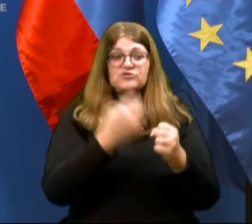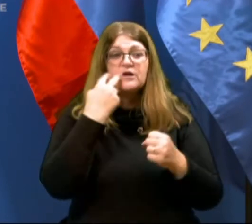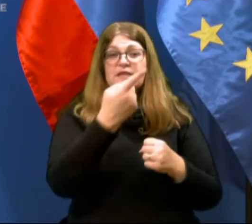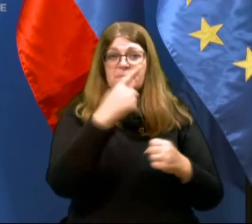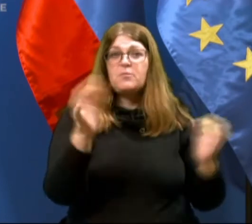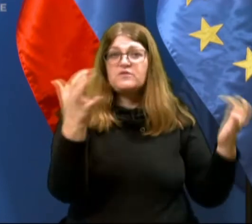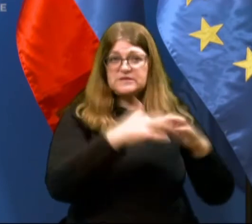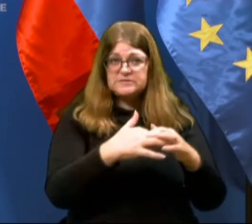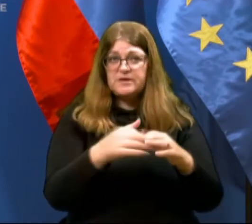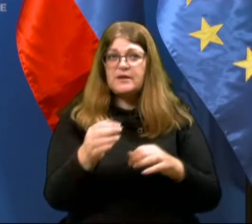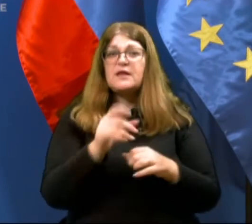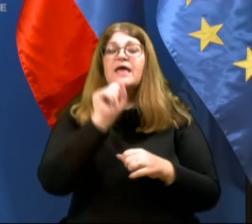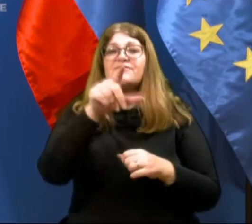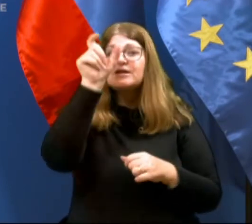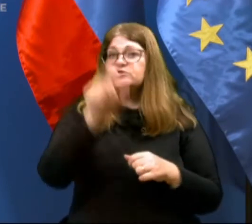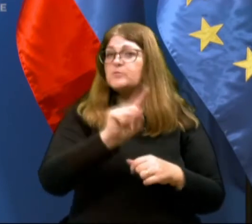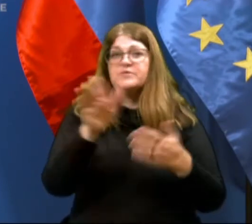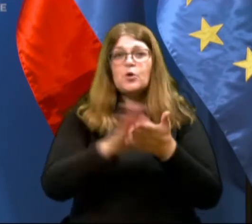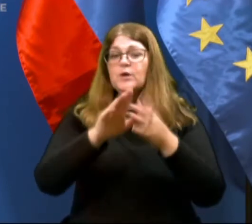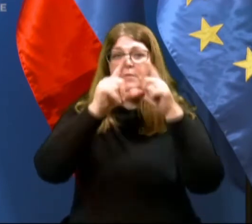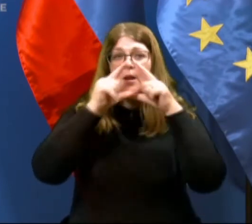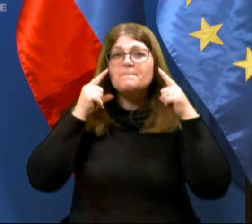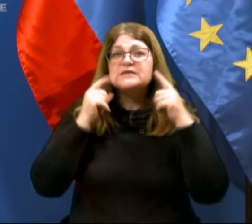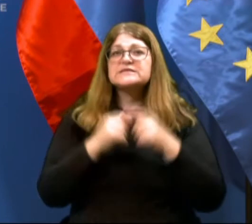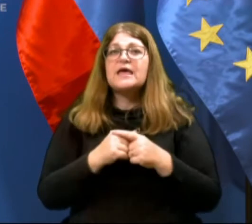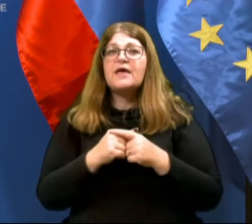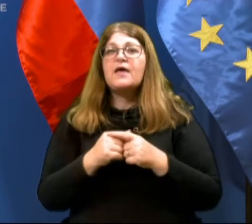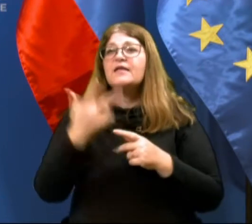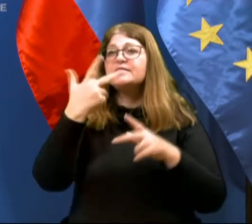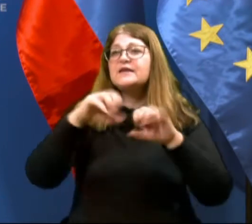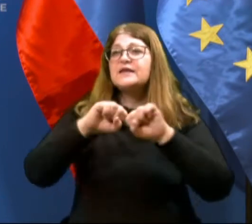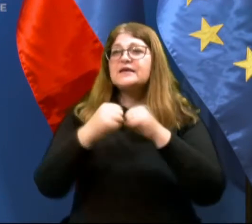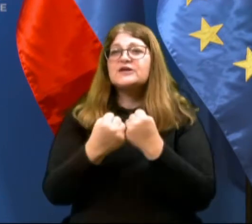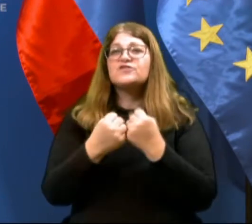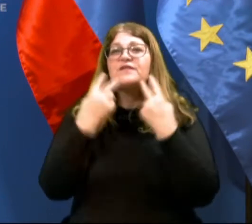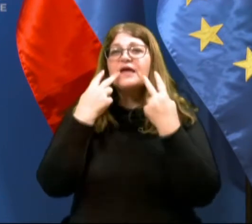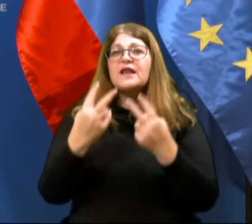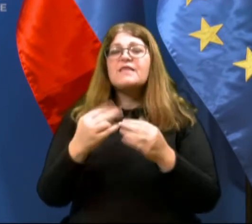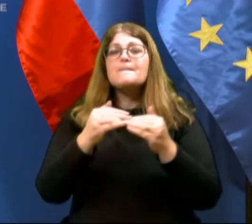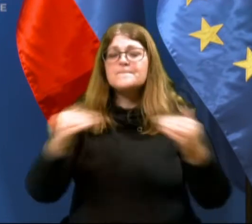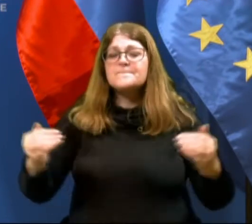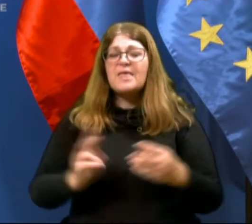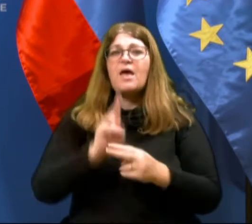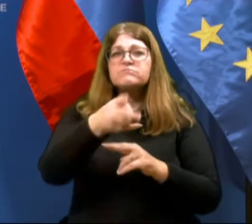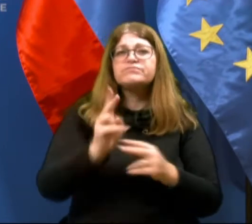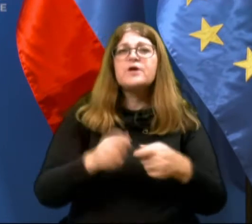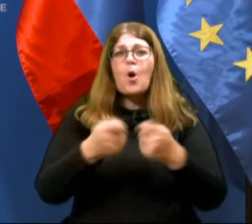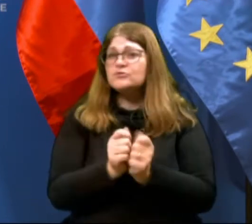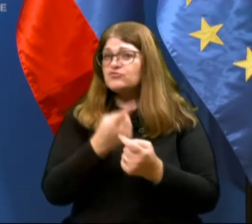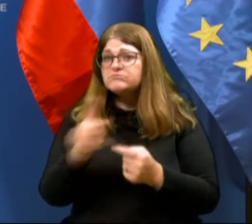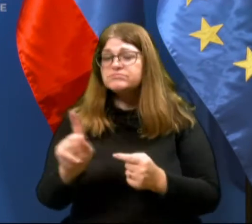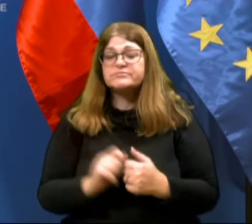prepavedi izberanja, 12 oseb ni uporabljalo maske, tri kršitve glede prehajanje meja med občinami